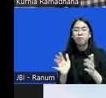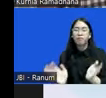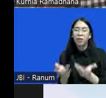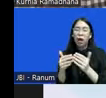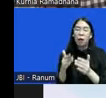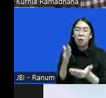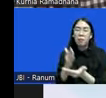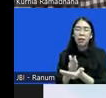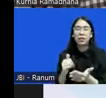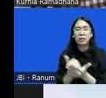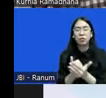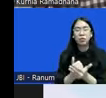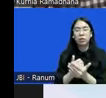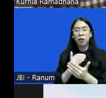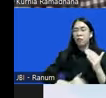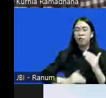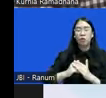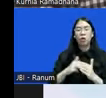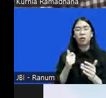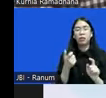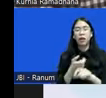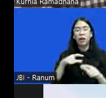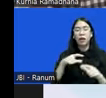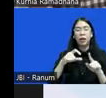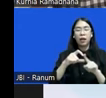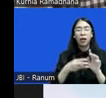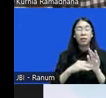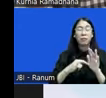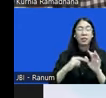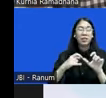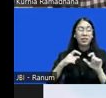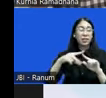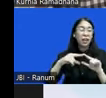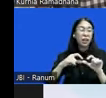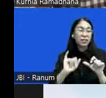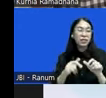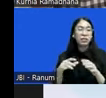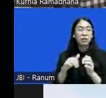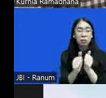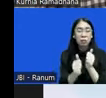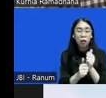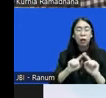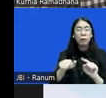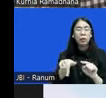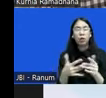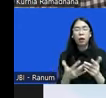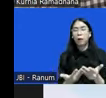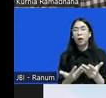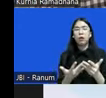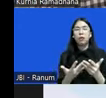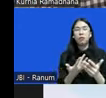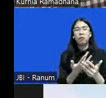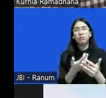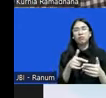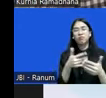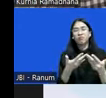adalah murni aspek administrasi kepegawaian, namun itu akan berpotensi besar mengikis independensi